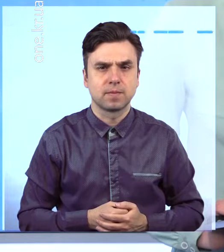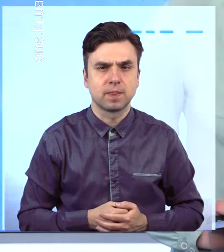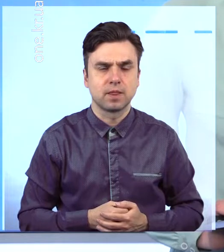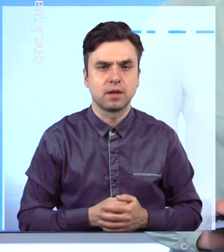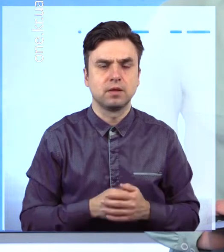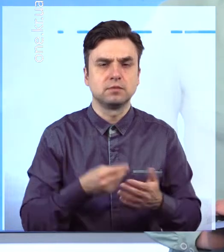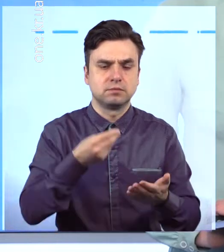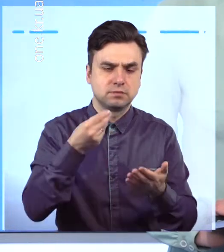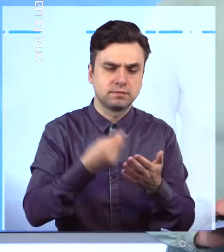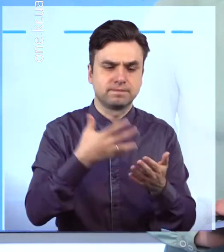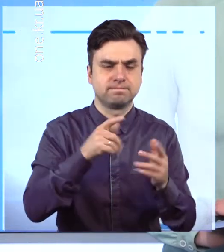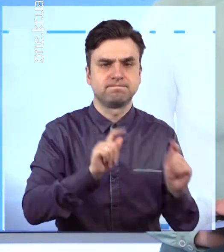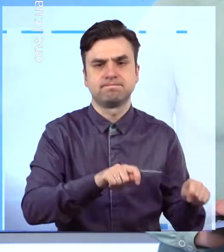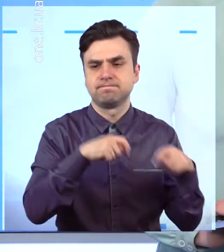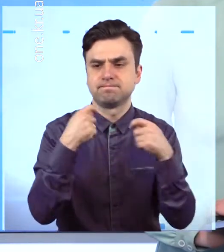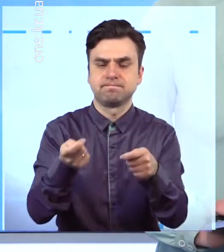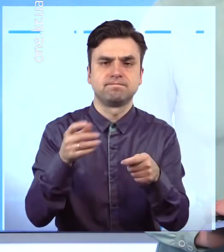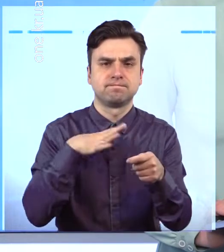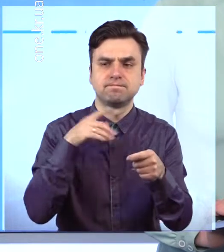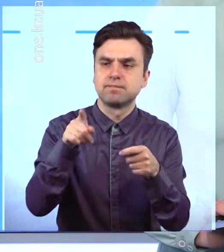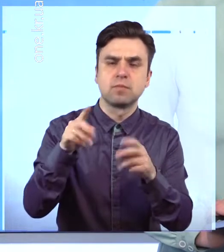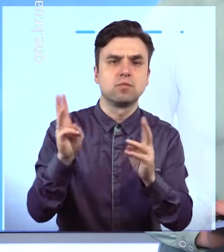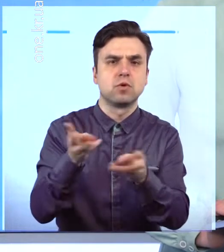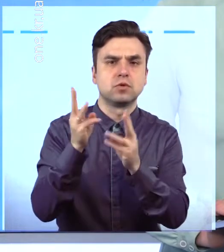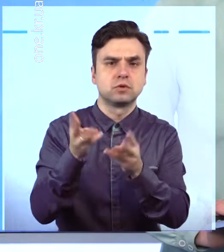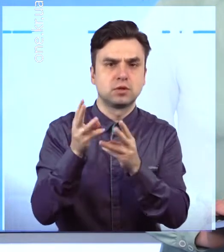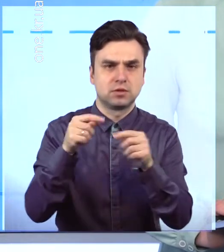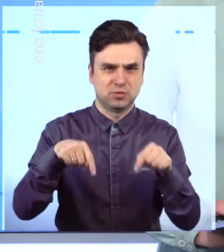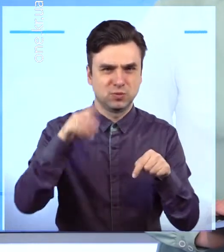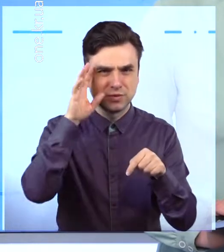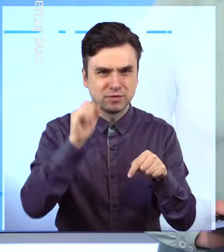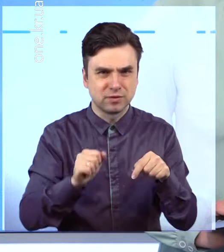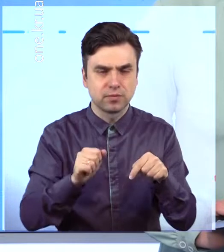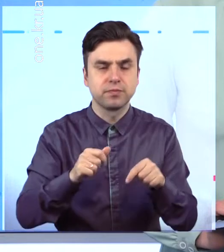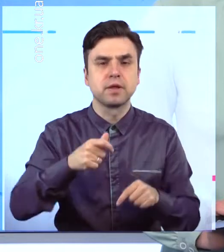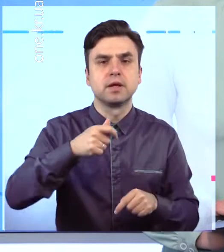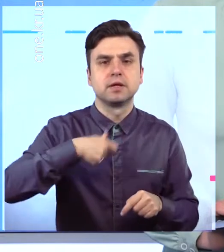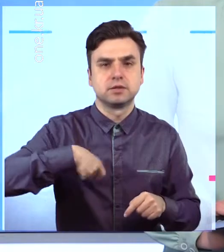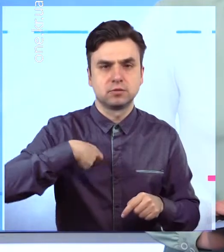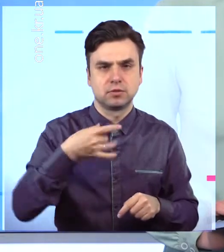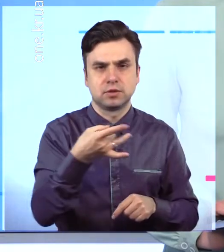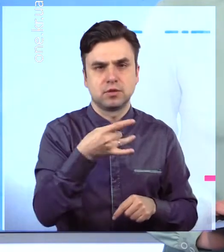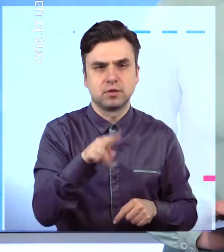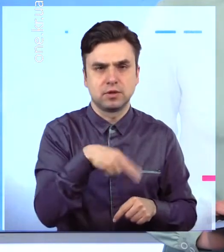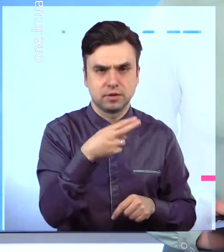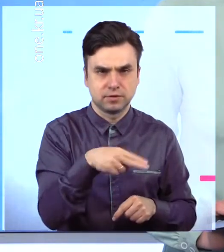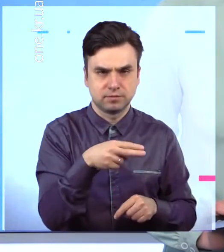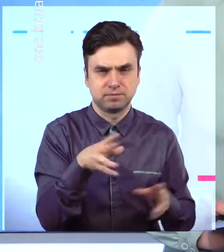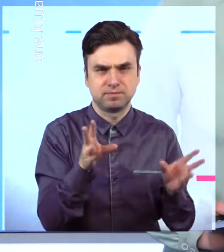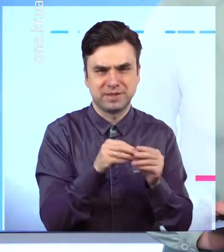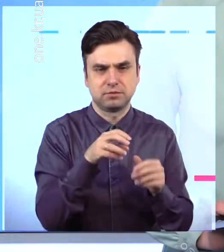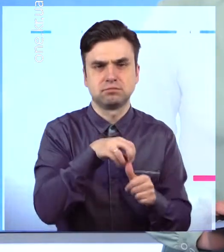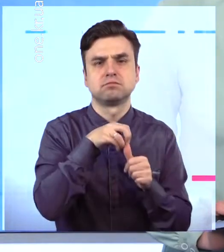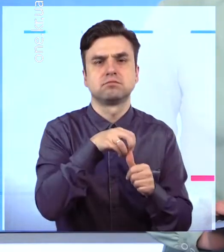Передали цінний вантаж медичного захисту криворізьким рятувальникам. Депутатський корпус Довгинцівської райради разом з її